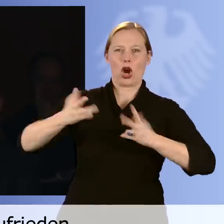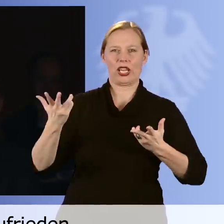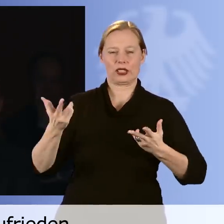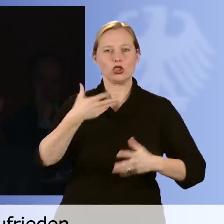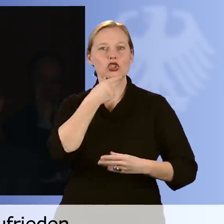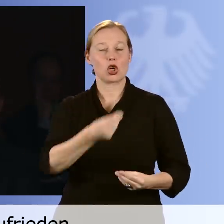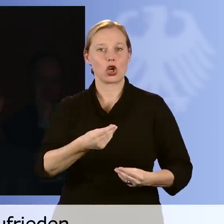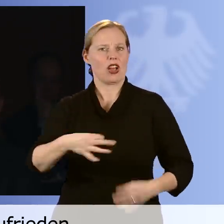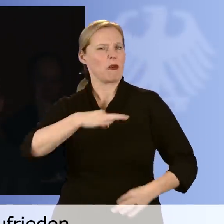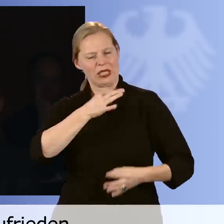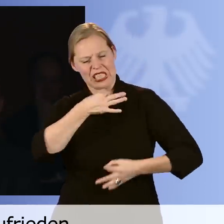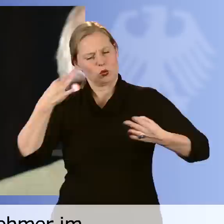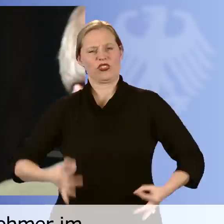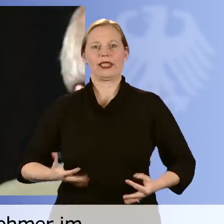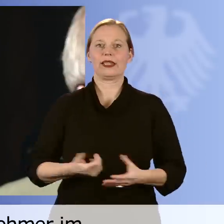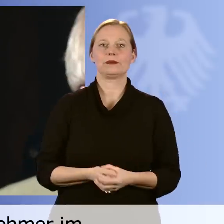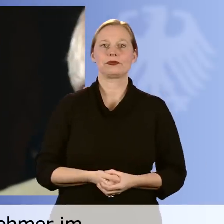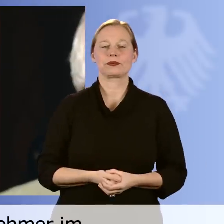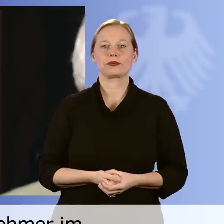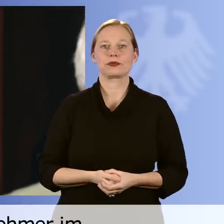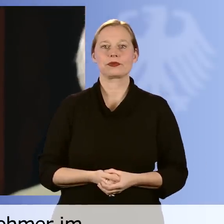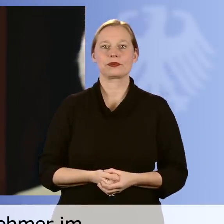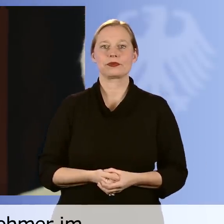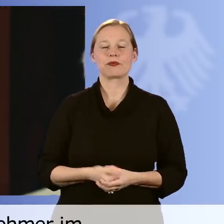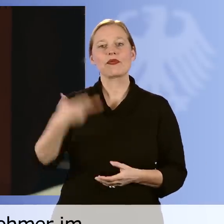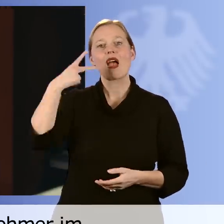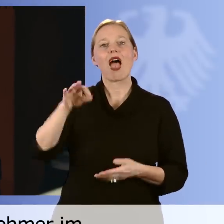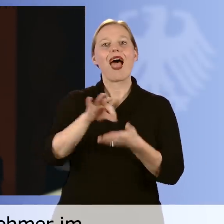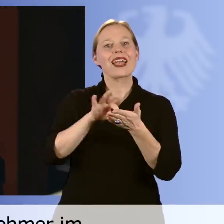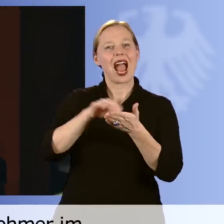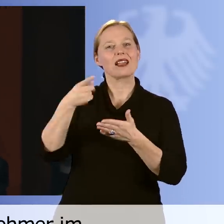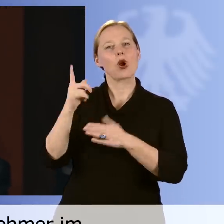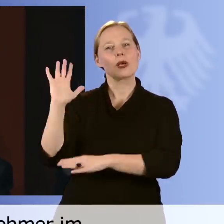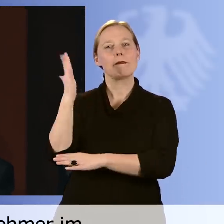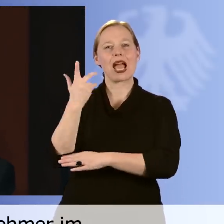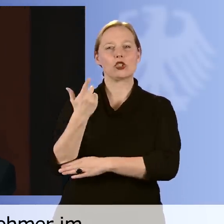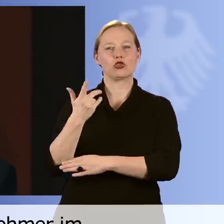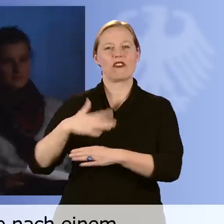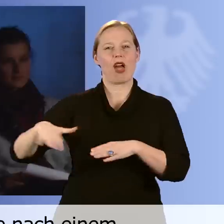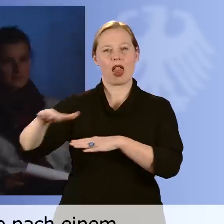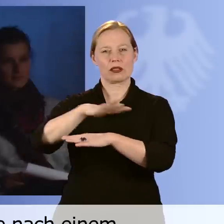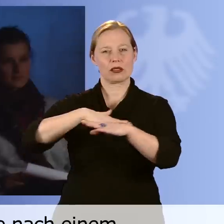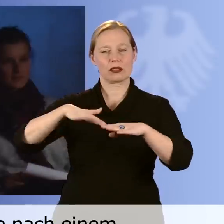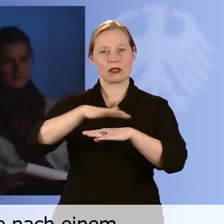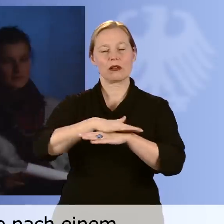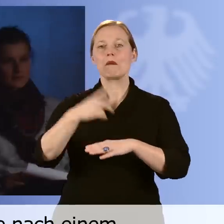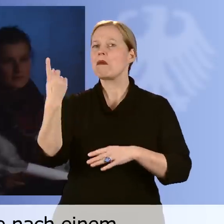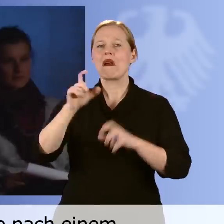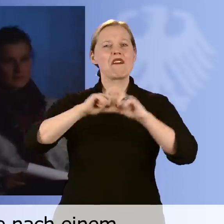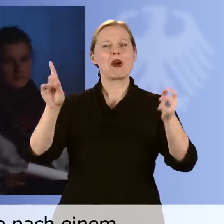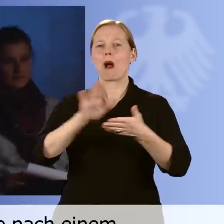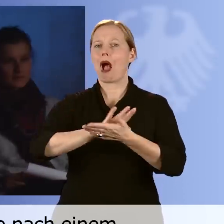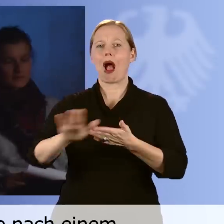bin ich wirklich sehr zufrieden. Bauunternehmer Herbert Kern aus dem Bayerischen Wald führt seine Firmengruppe nach einem ganz